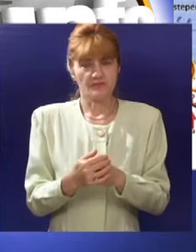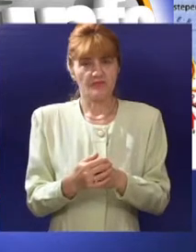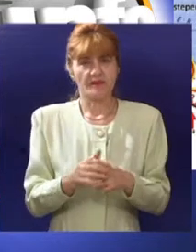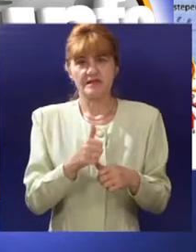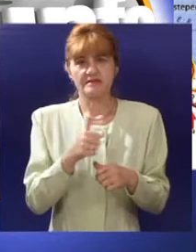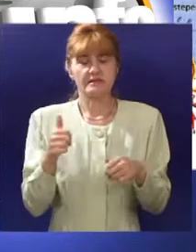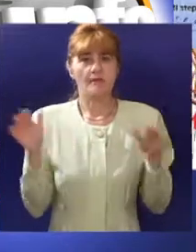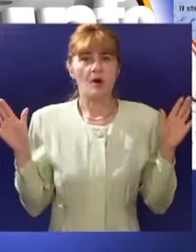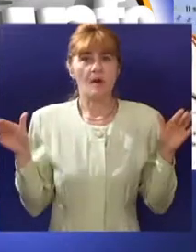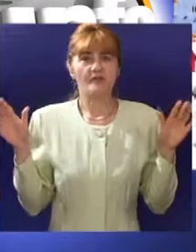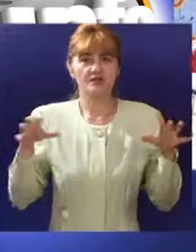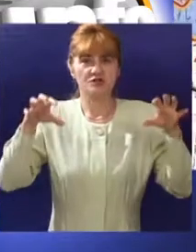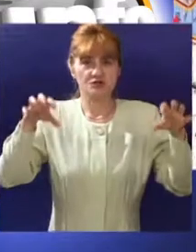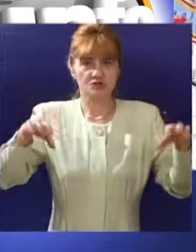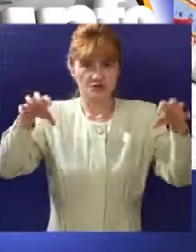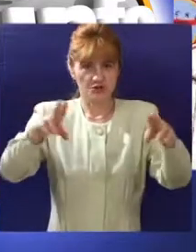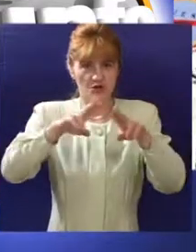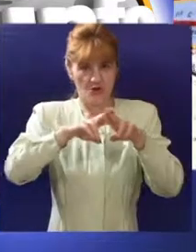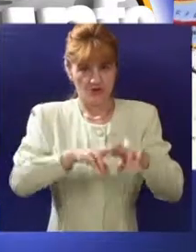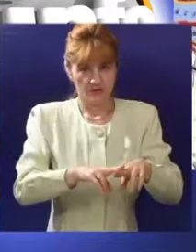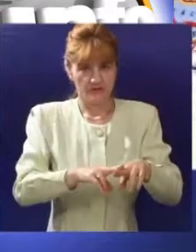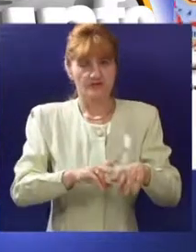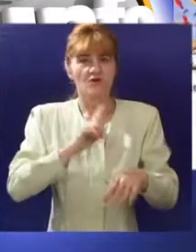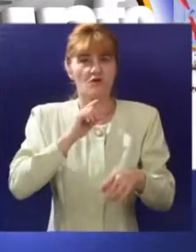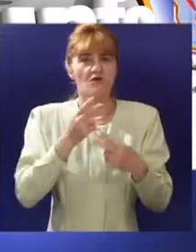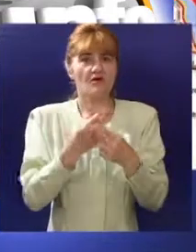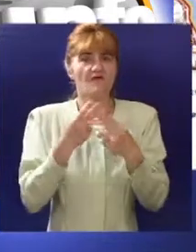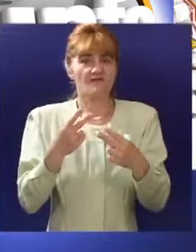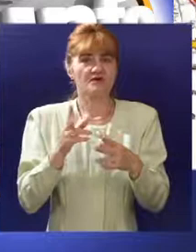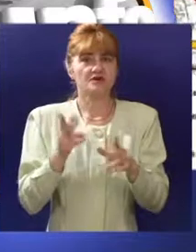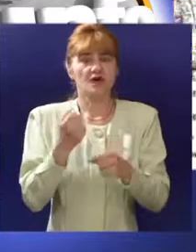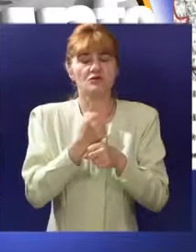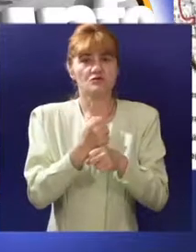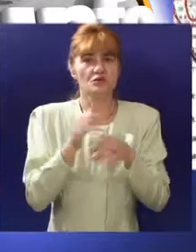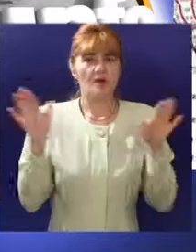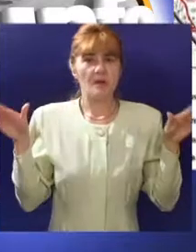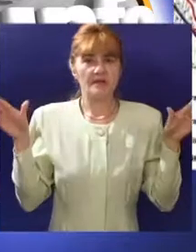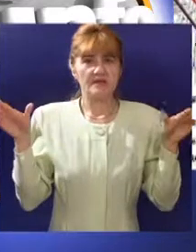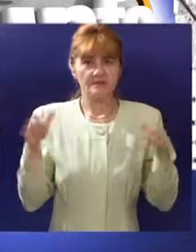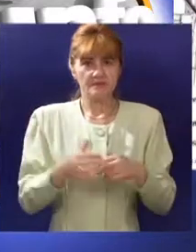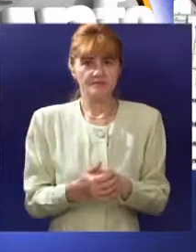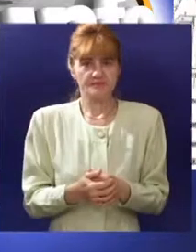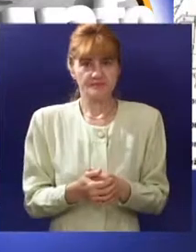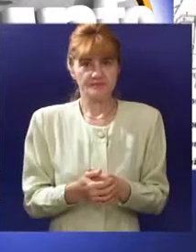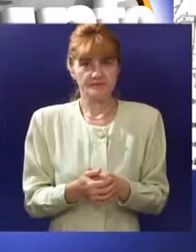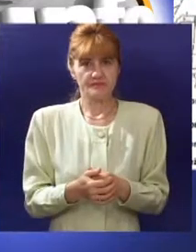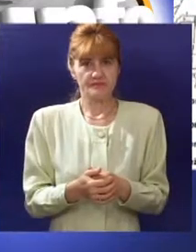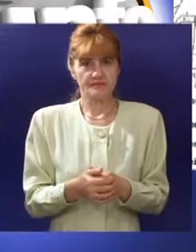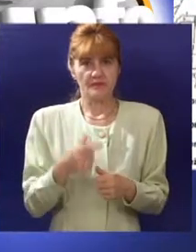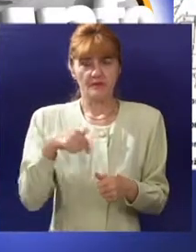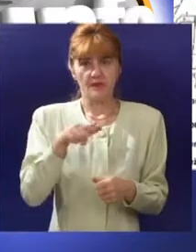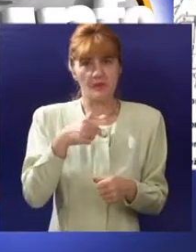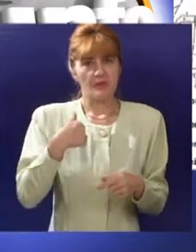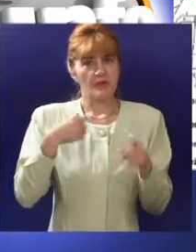zaštite ostaju samo ptiči ostrva u drugom sektoru koje su od značaja za gnežđenje ptica. Mi